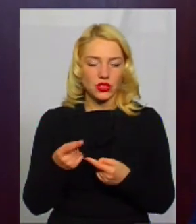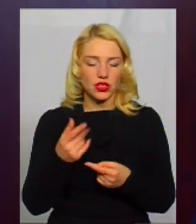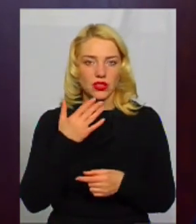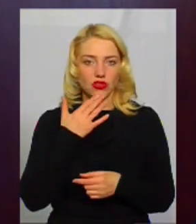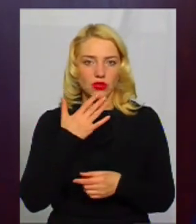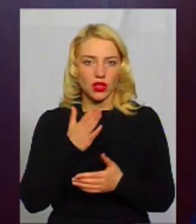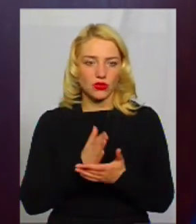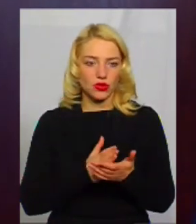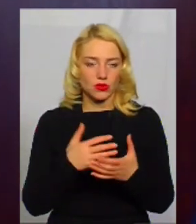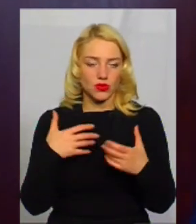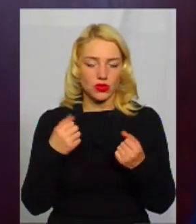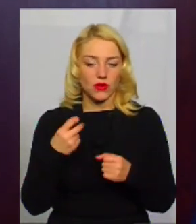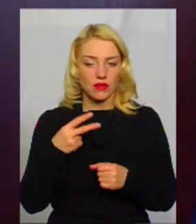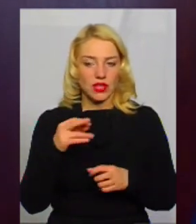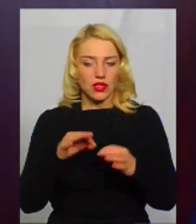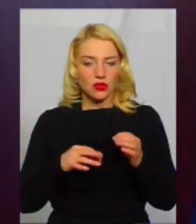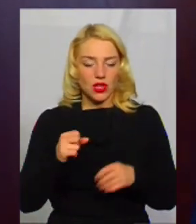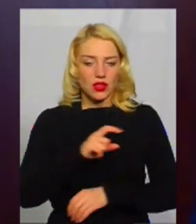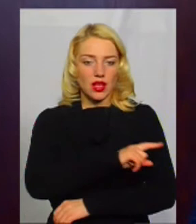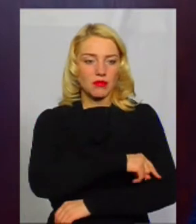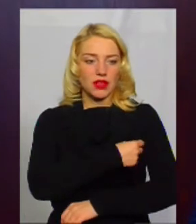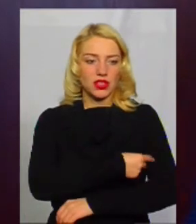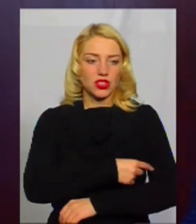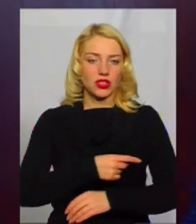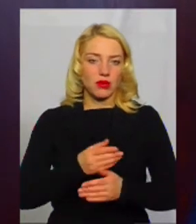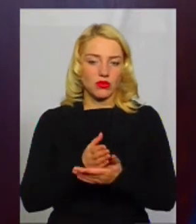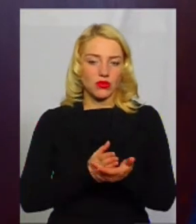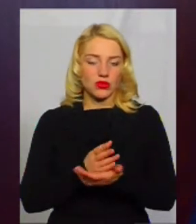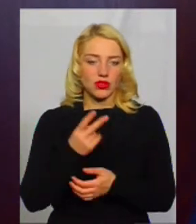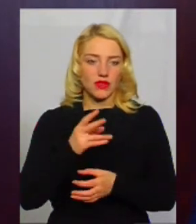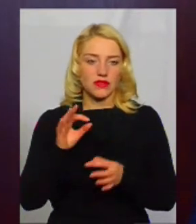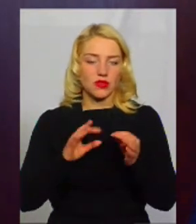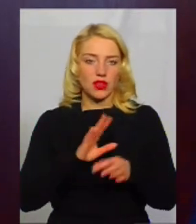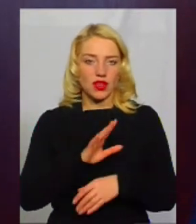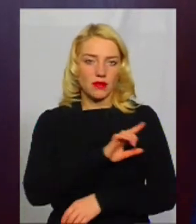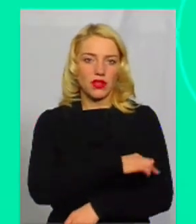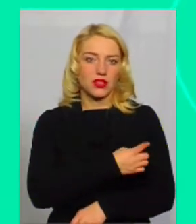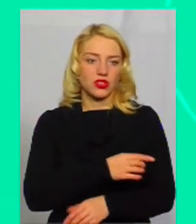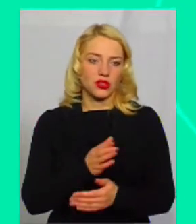службу здоров'я. 20% на медичних послуг, 20% на немедичних послуг.